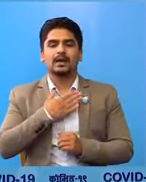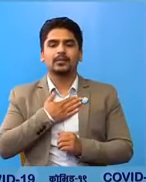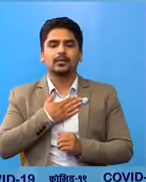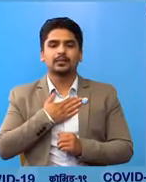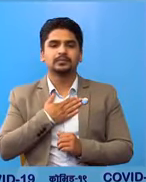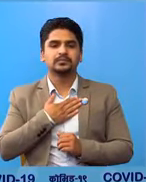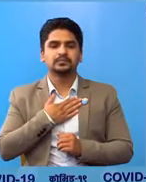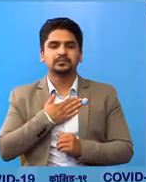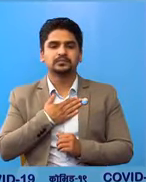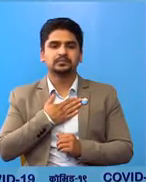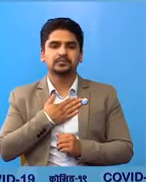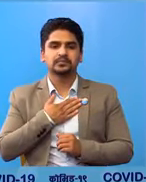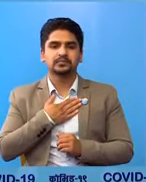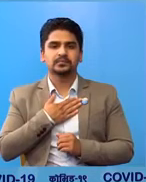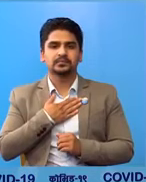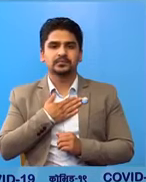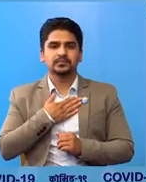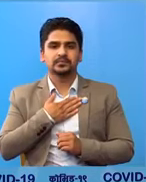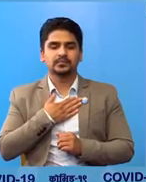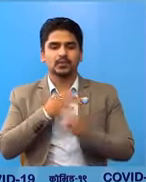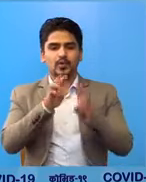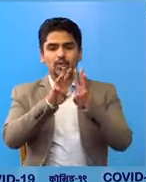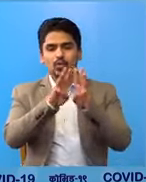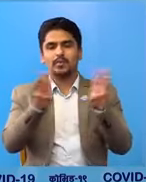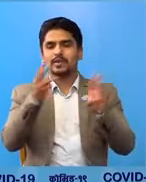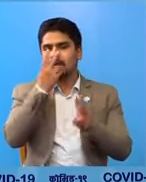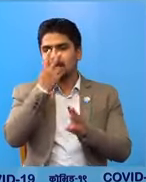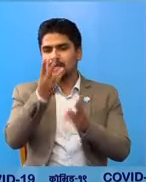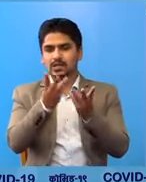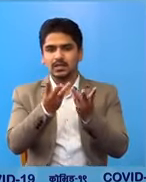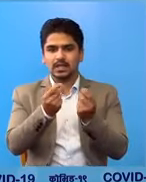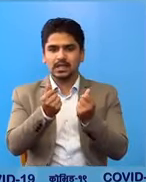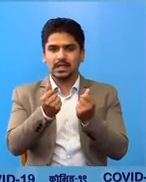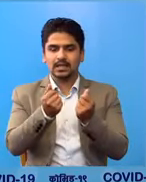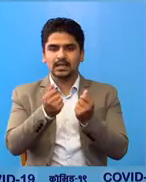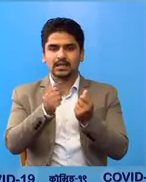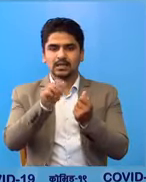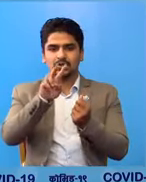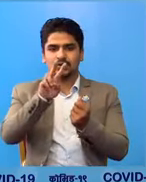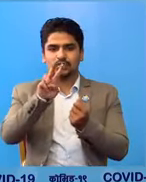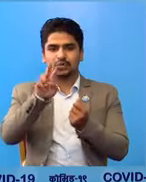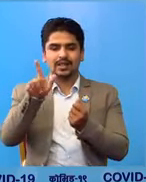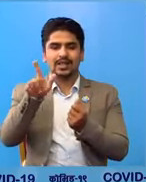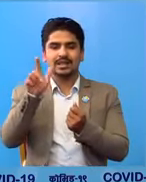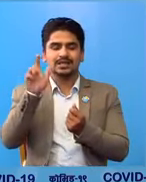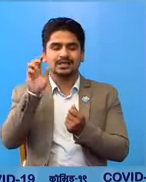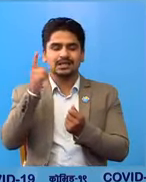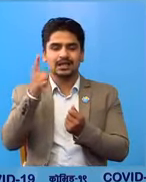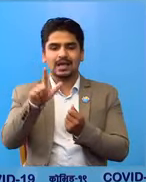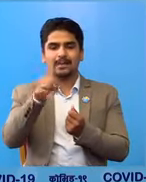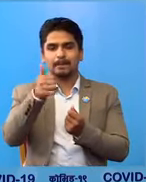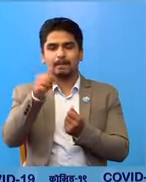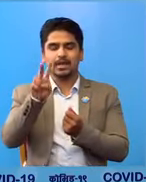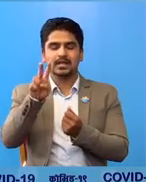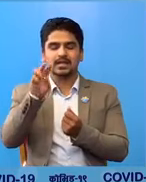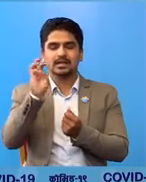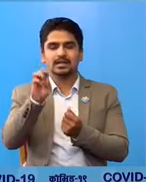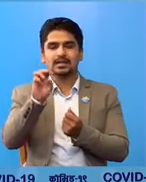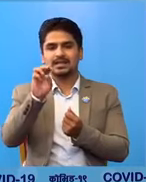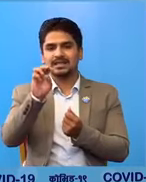इंट्री गरिये को संख्या 27,62,345